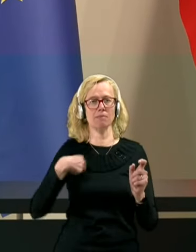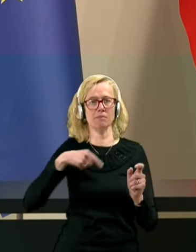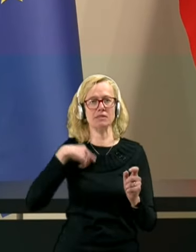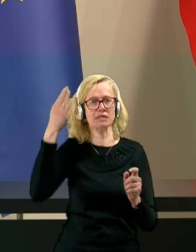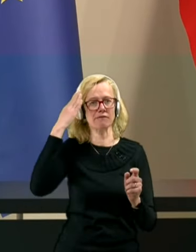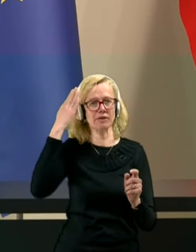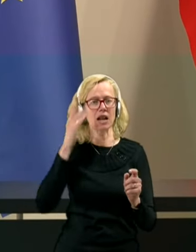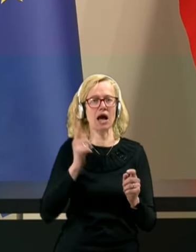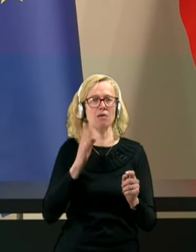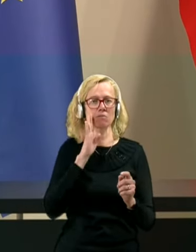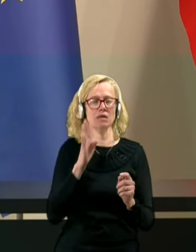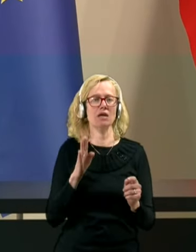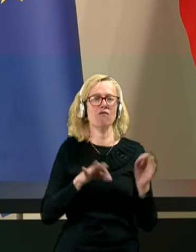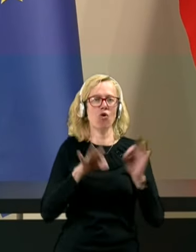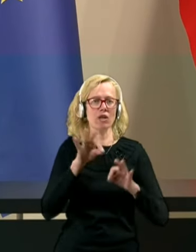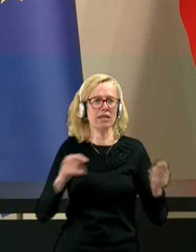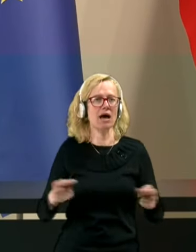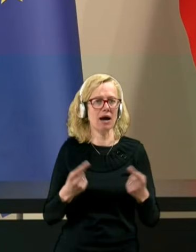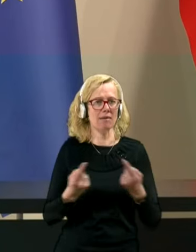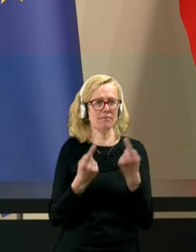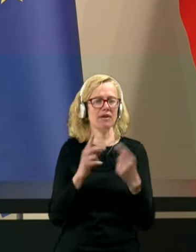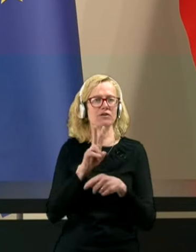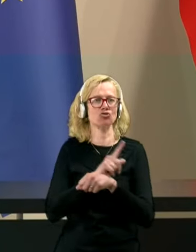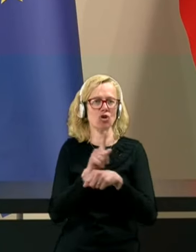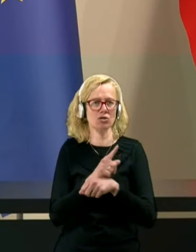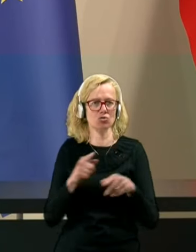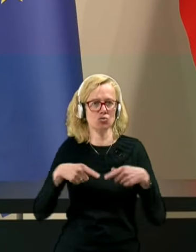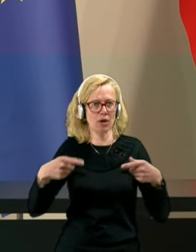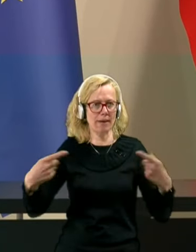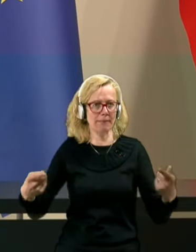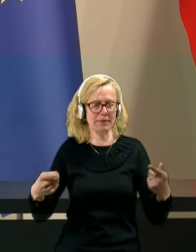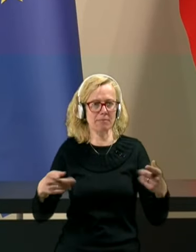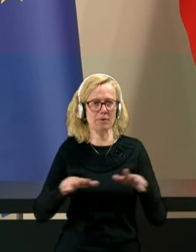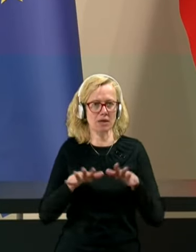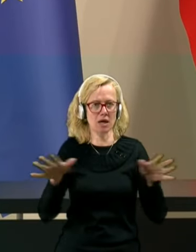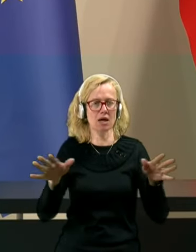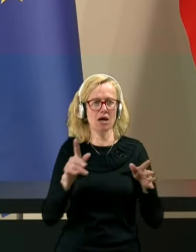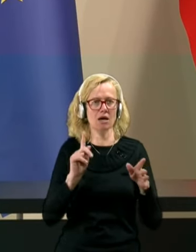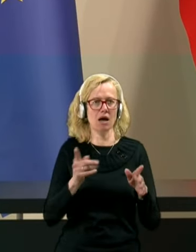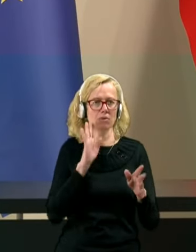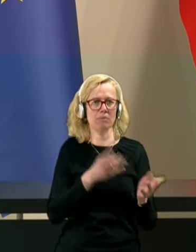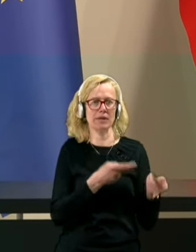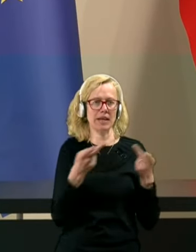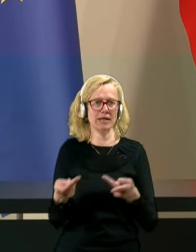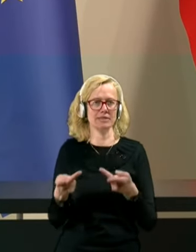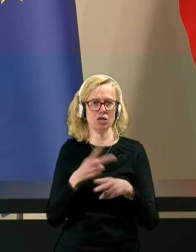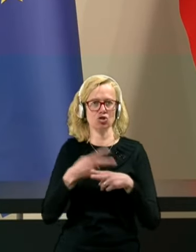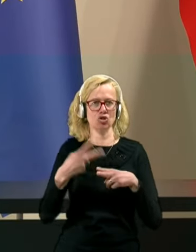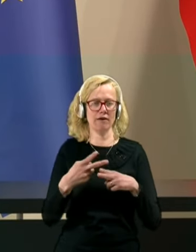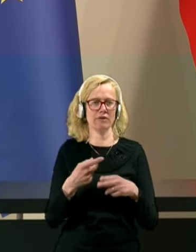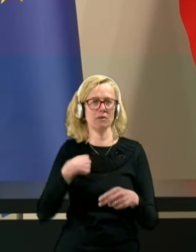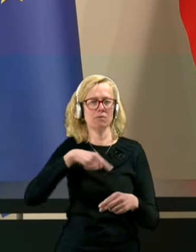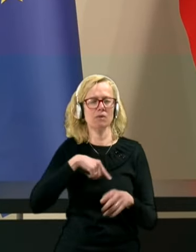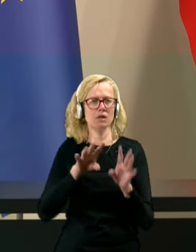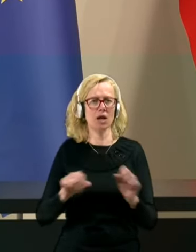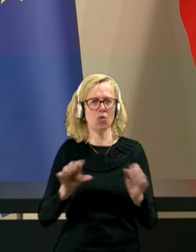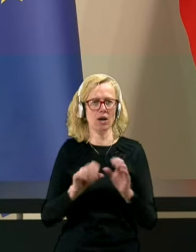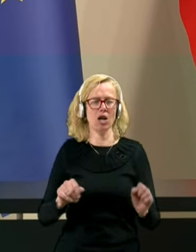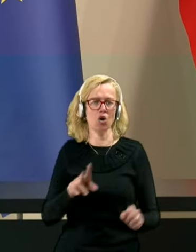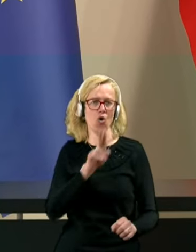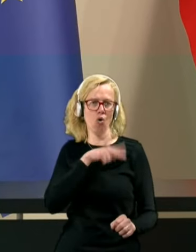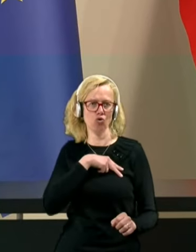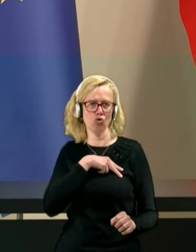kaj bi volilna kampanija v času razraščene epidemije državi prinesla. In smo pač sravnali odgovorno in